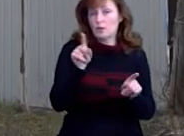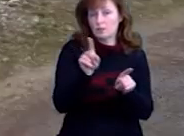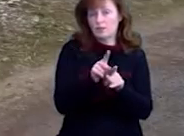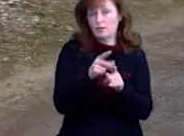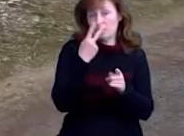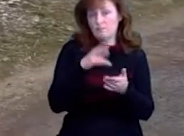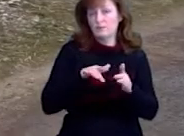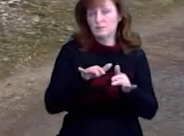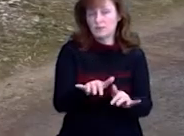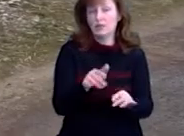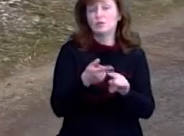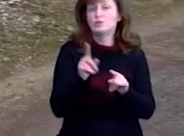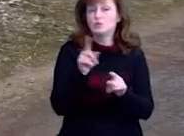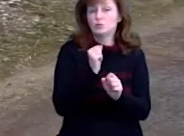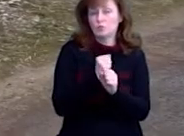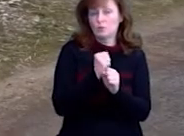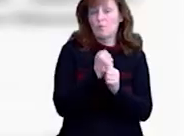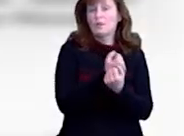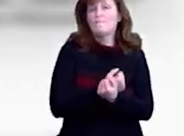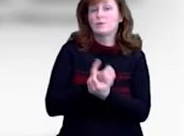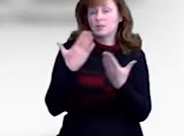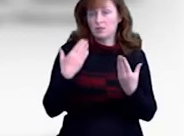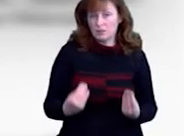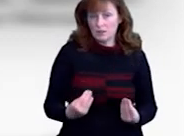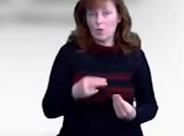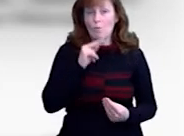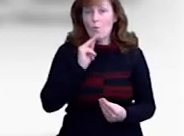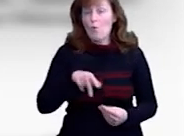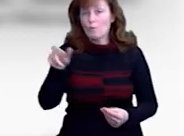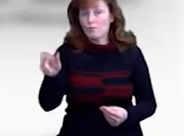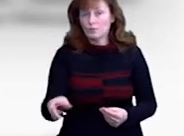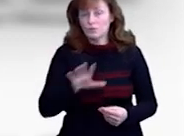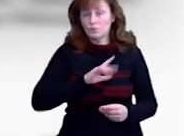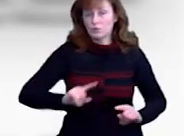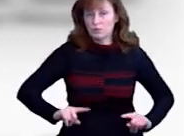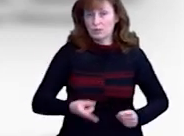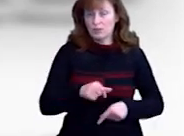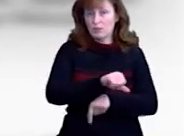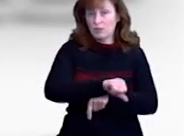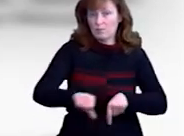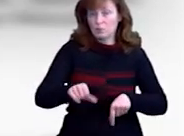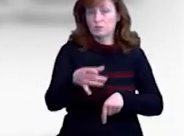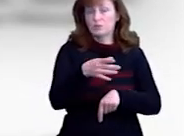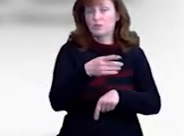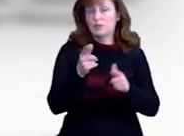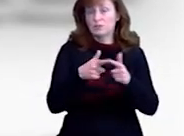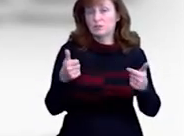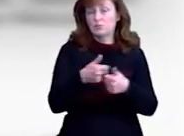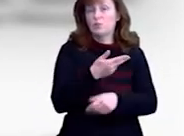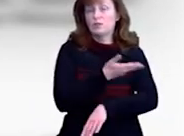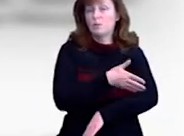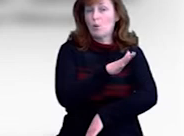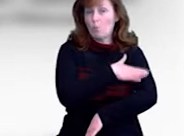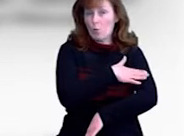запобіжний захід та чому це зробили у вихідний. Обвинувачений був затриманий на кордоні з Республікою Польща 18 квітня